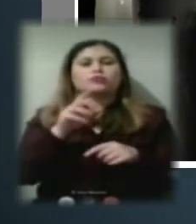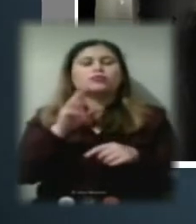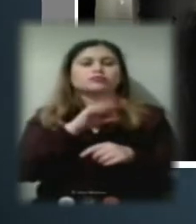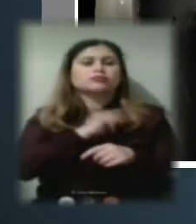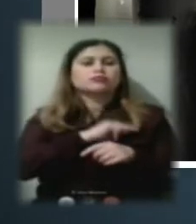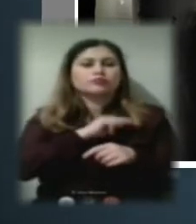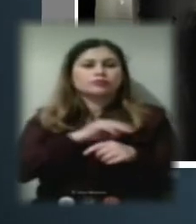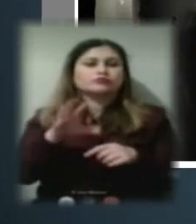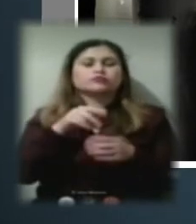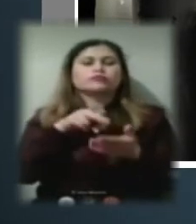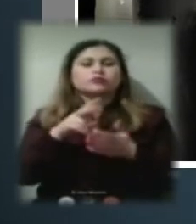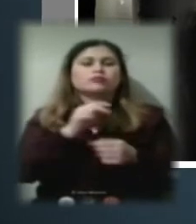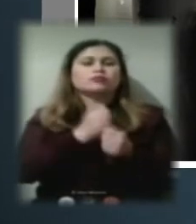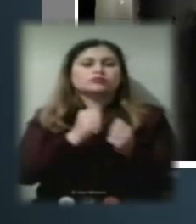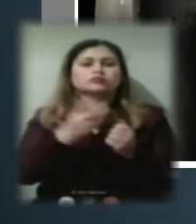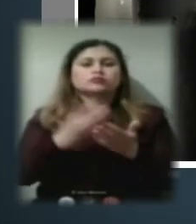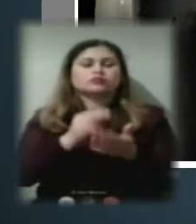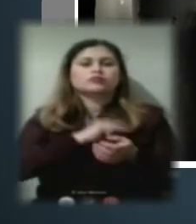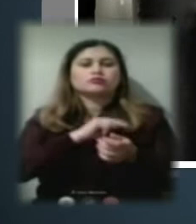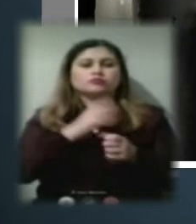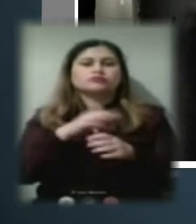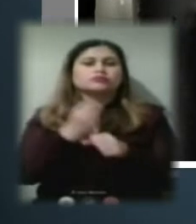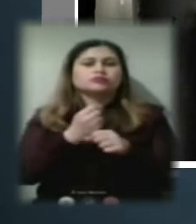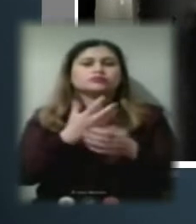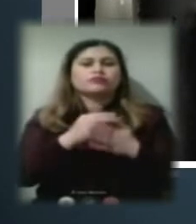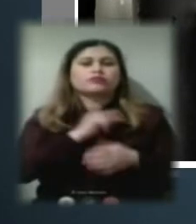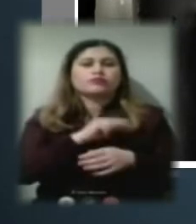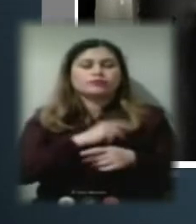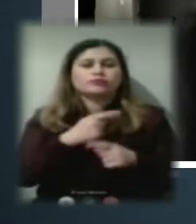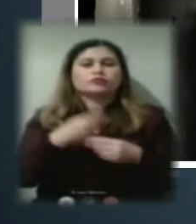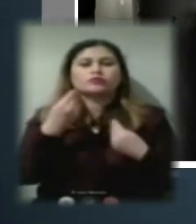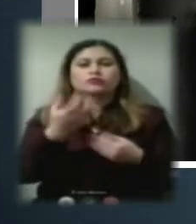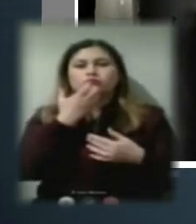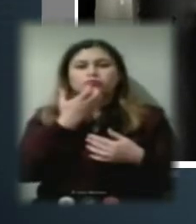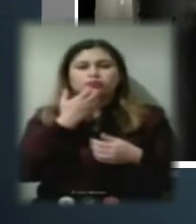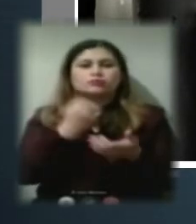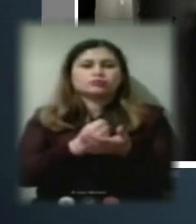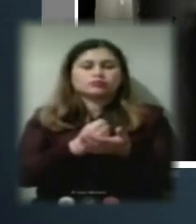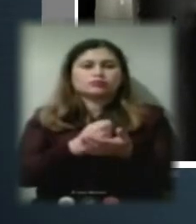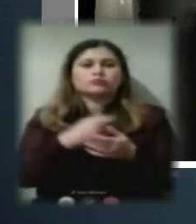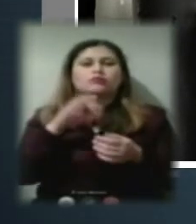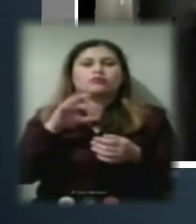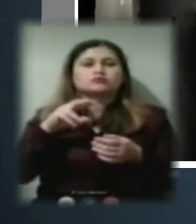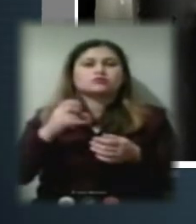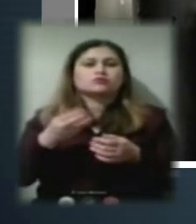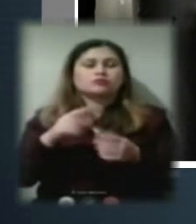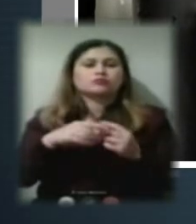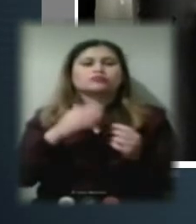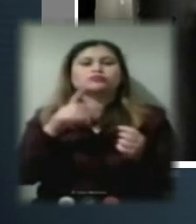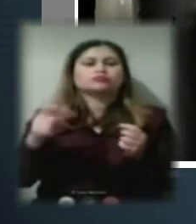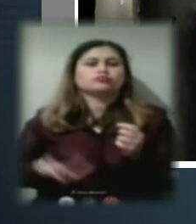виходять і кожного дня роблять свою роботу, подають теплоносій до осель мешканців. Така